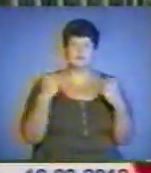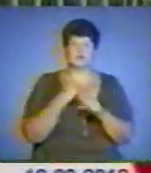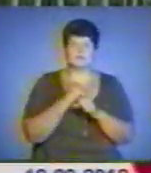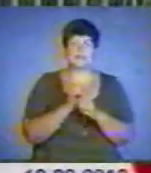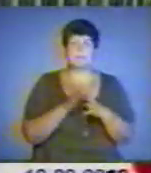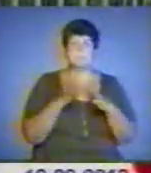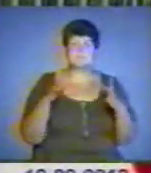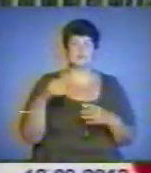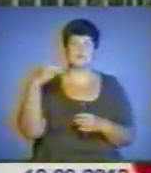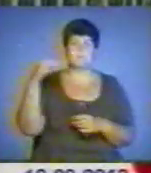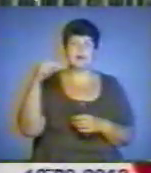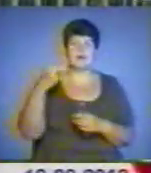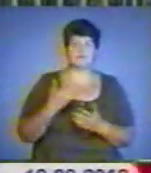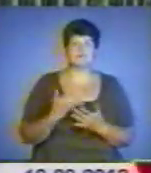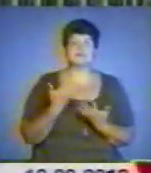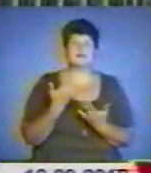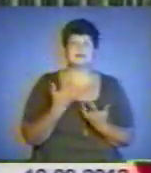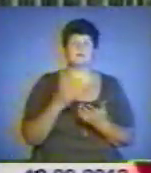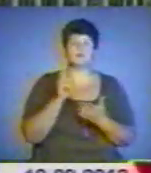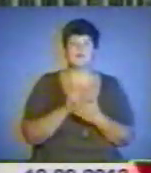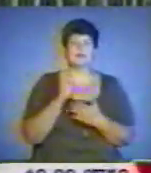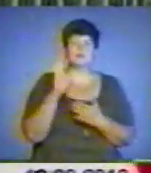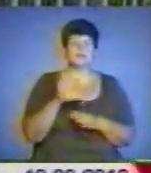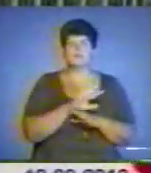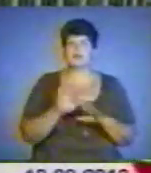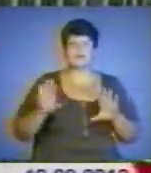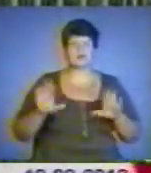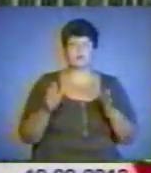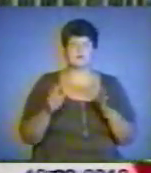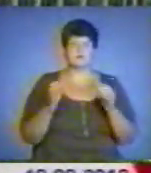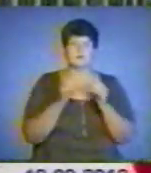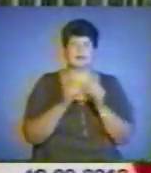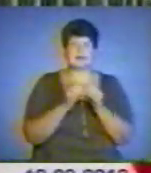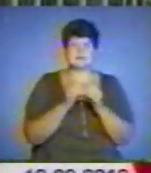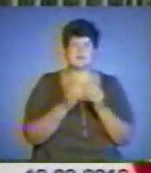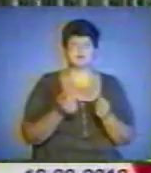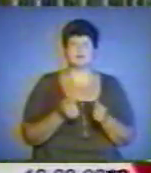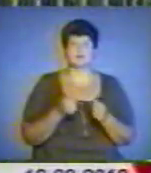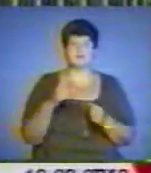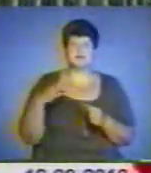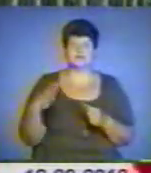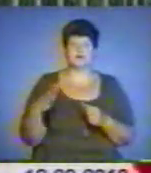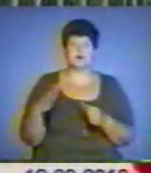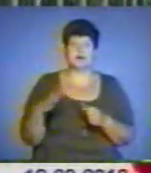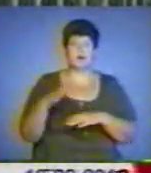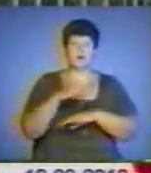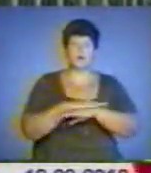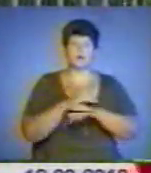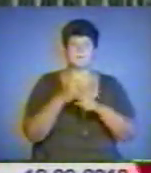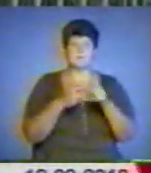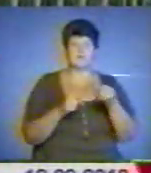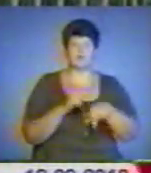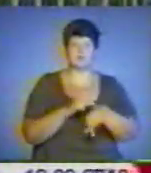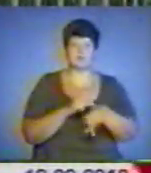Більшу перерву? Скільки хвилин приблизно перерву має бути, щоб ви не втомлювалися? Десять. А урок скільки має тривати? Співгодини.